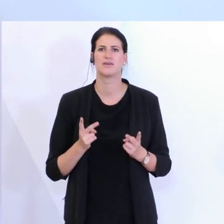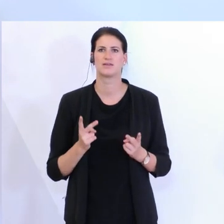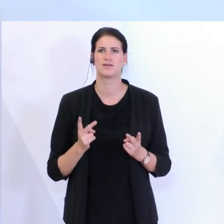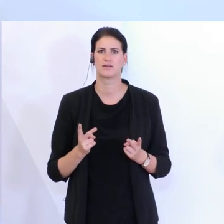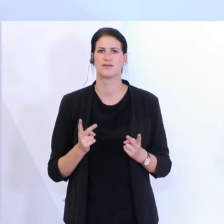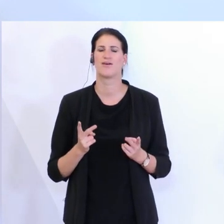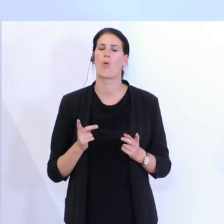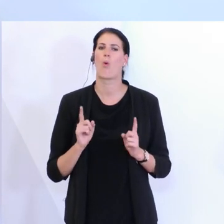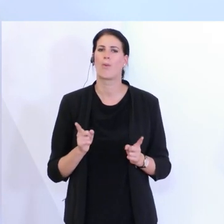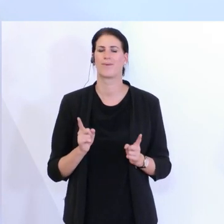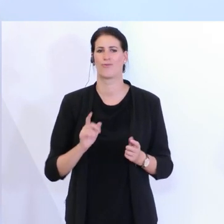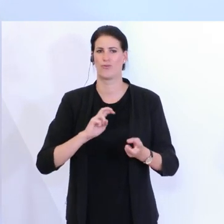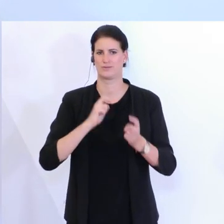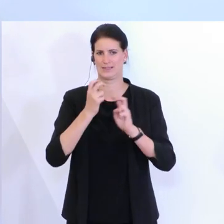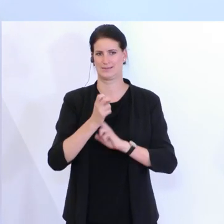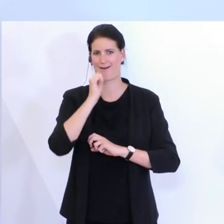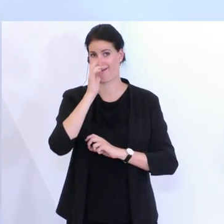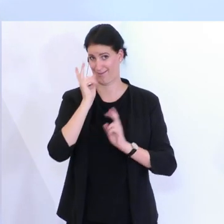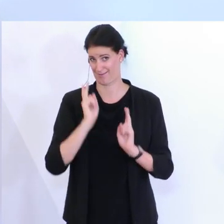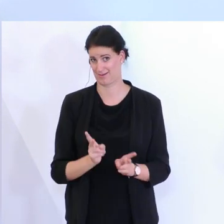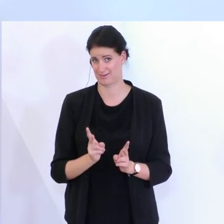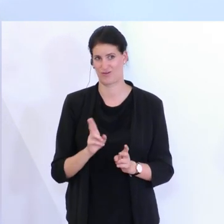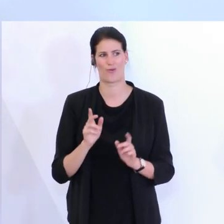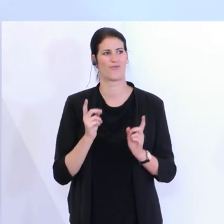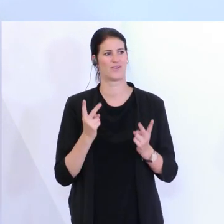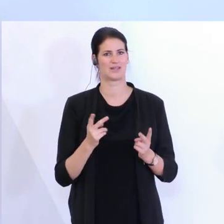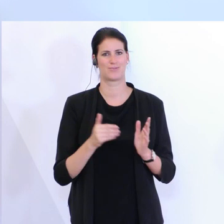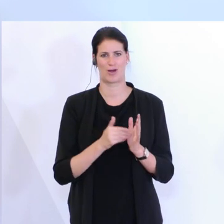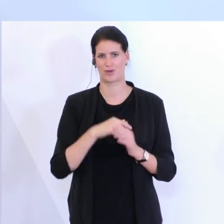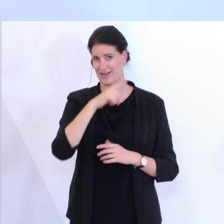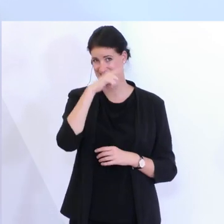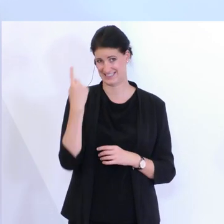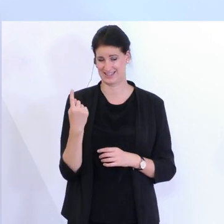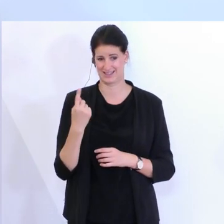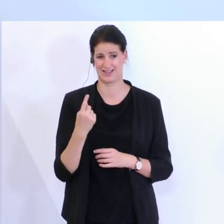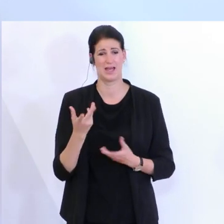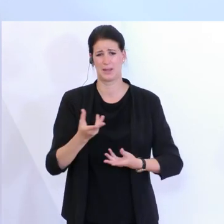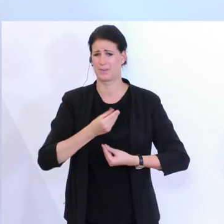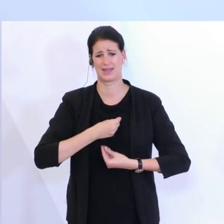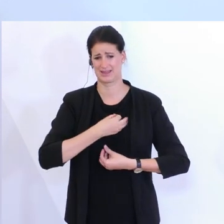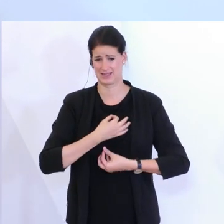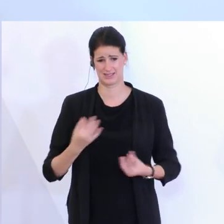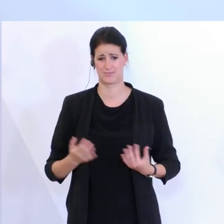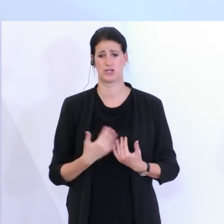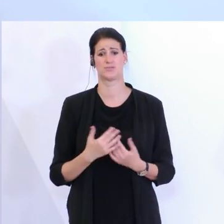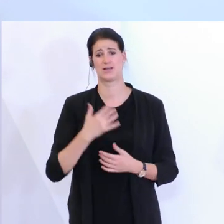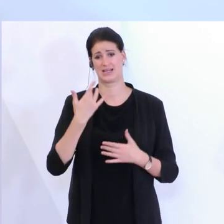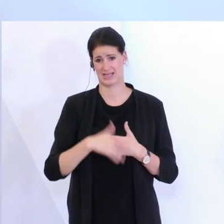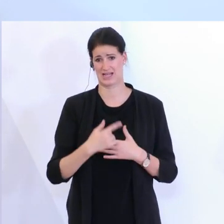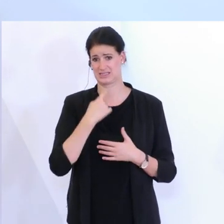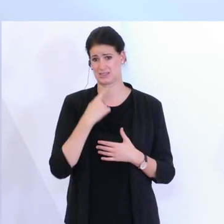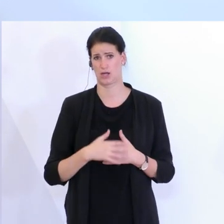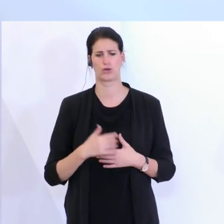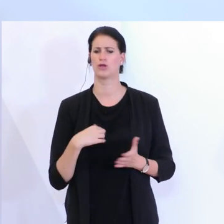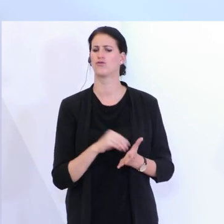Wie praktiziert man es im Alltag? weil das muss ja auch einen Sinn machen. Es bringt mir nichts, wenn der Gast sagen kann, ich fühle